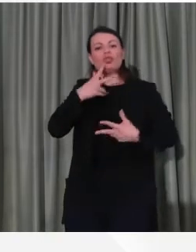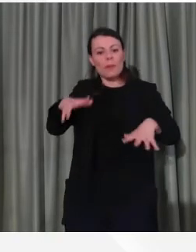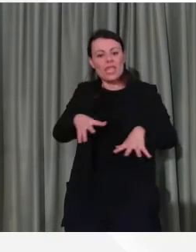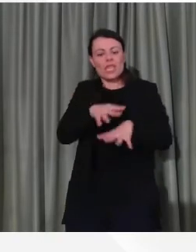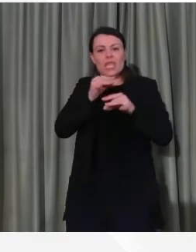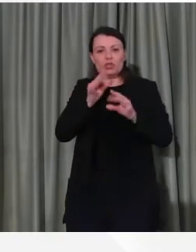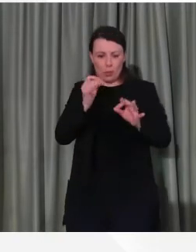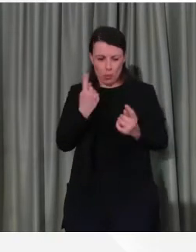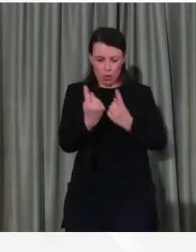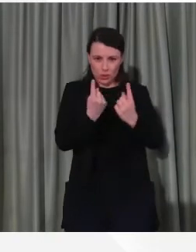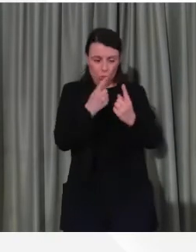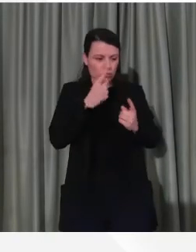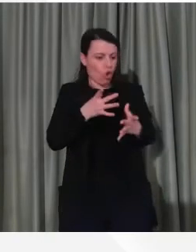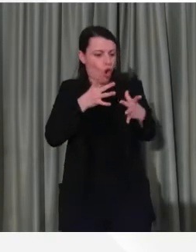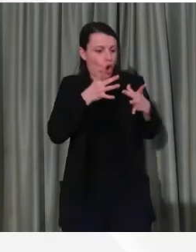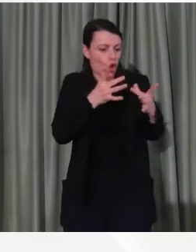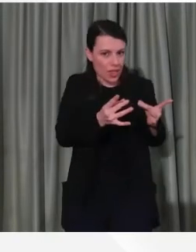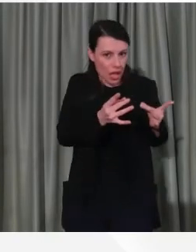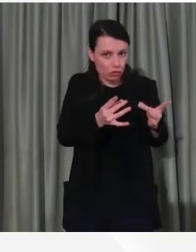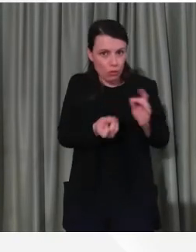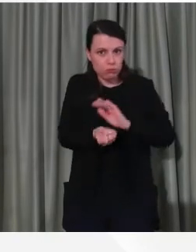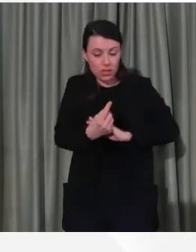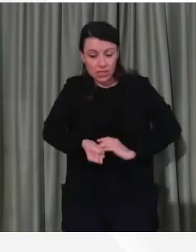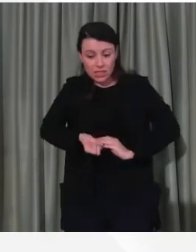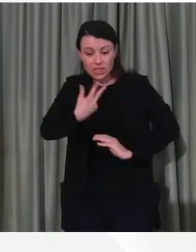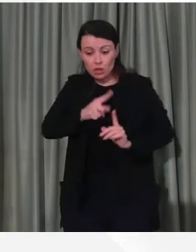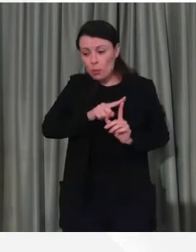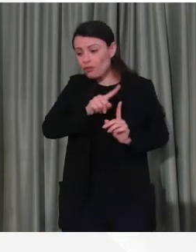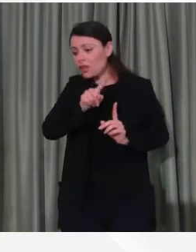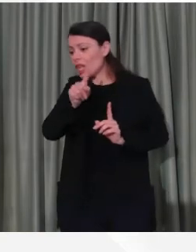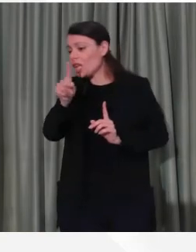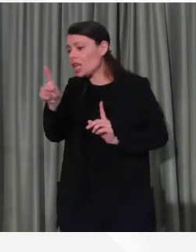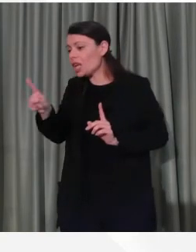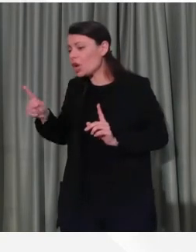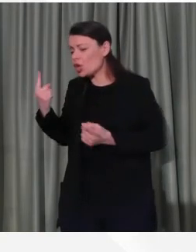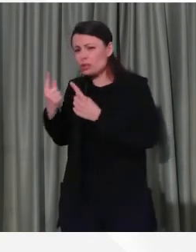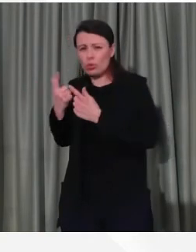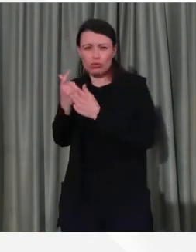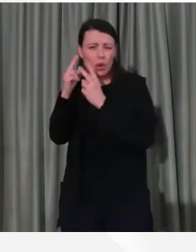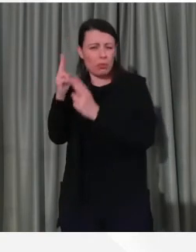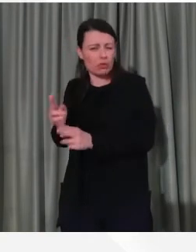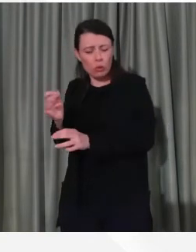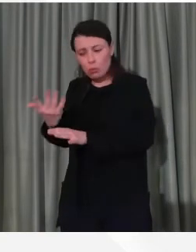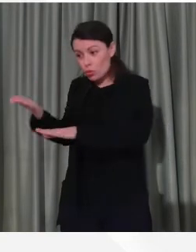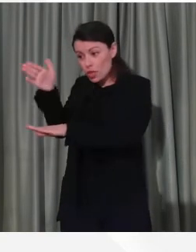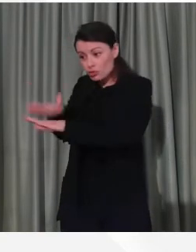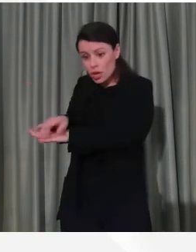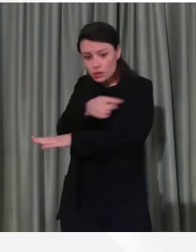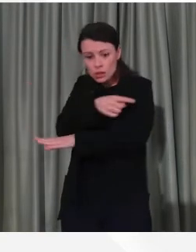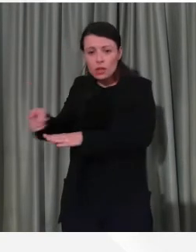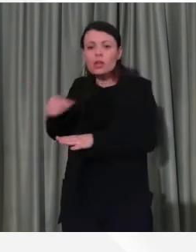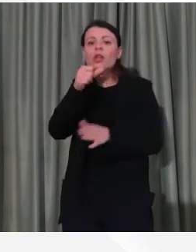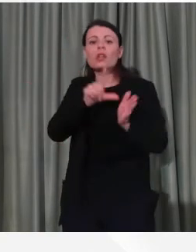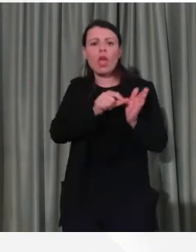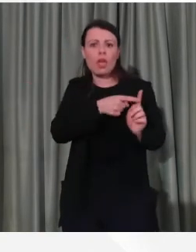del contagio fino al decesso, nella peggiore delle ipotesi, e quindi questo è il dato che ahimè calerà